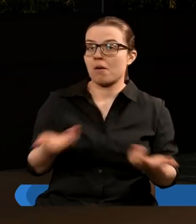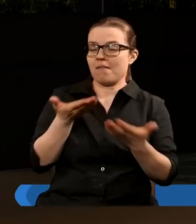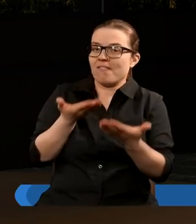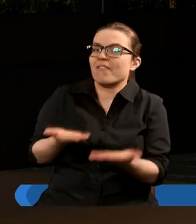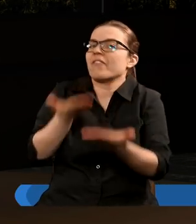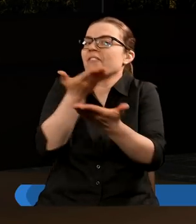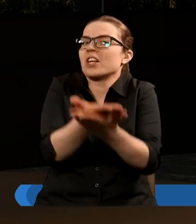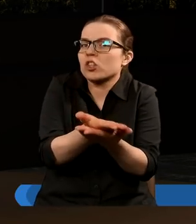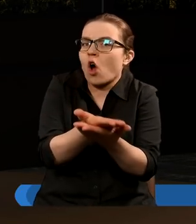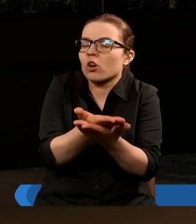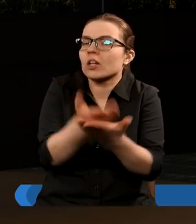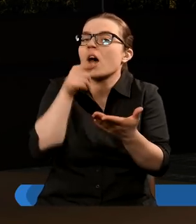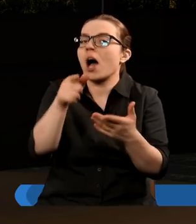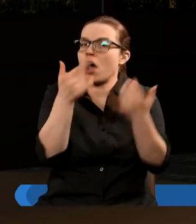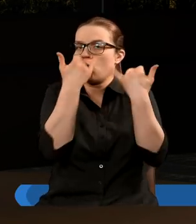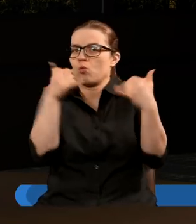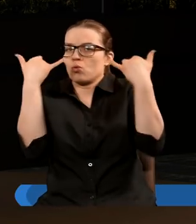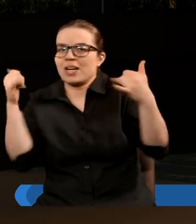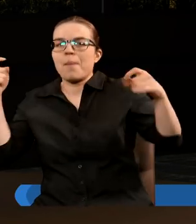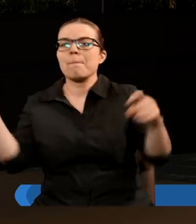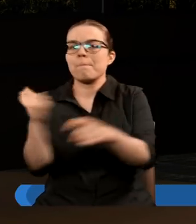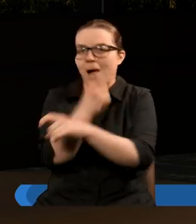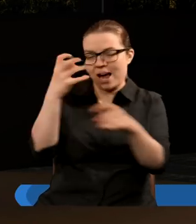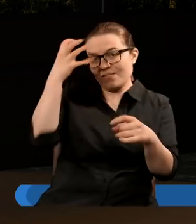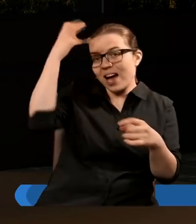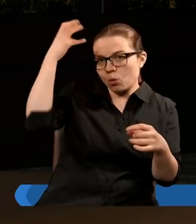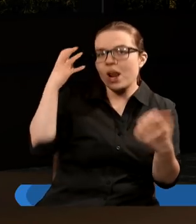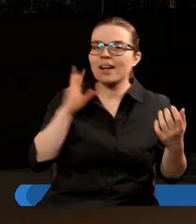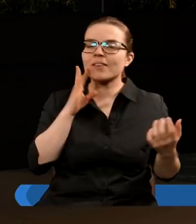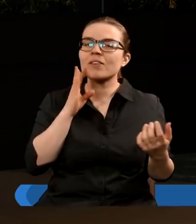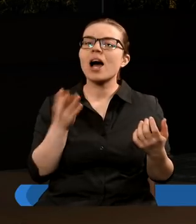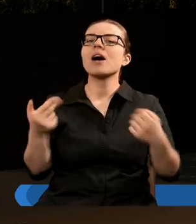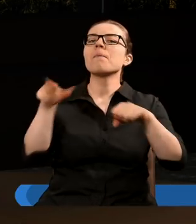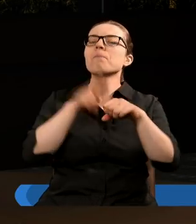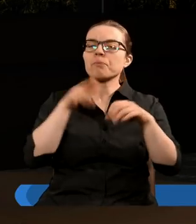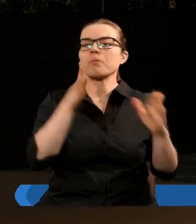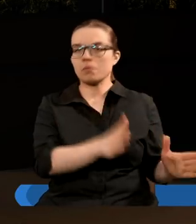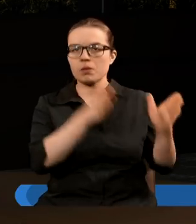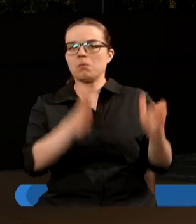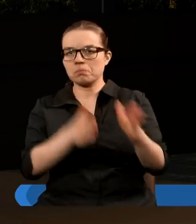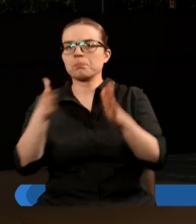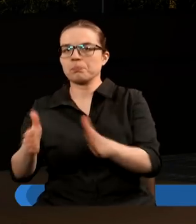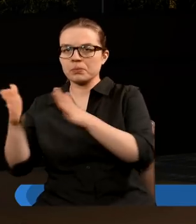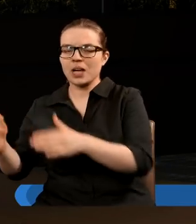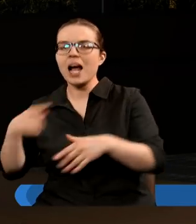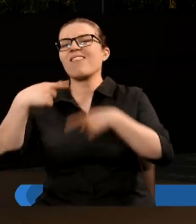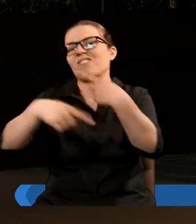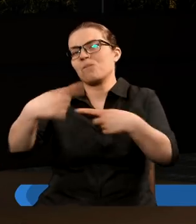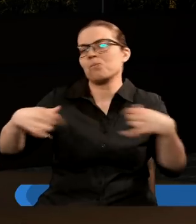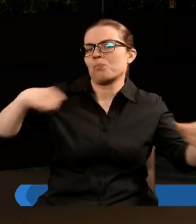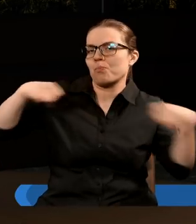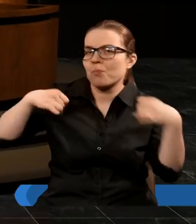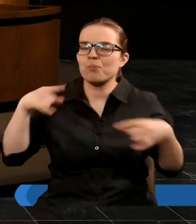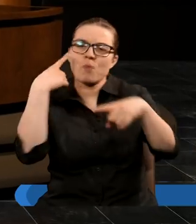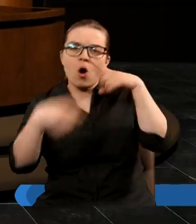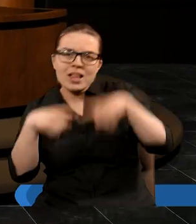różne państwa, królestwa, które następują po sobie i miały jakąś władzę polityczną, religijną.